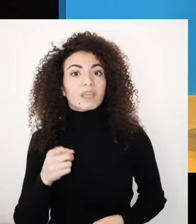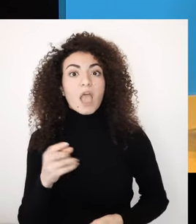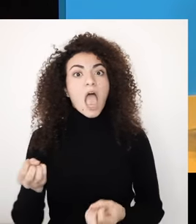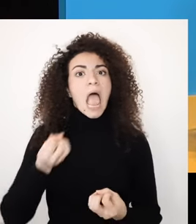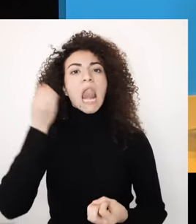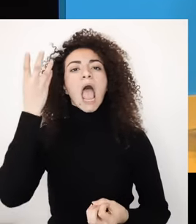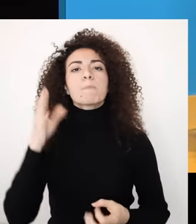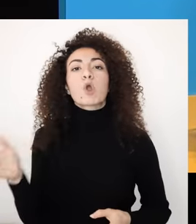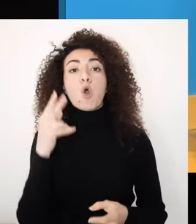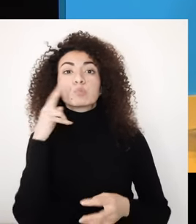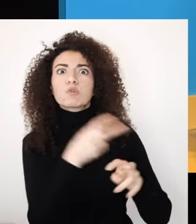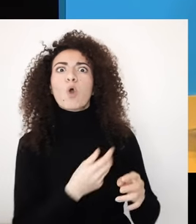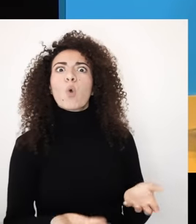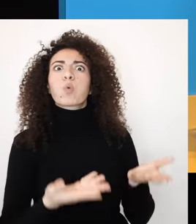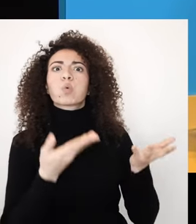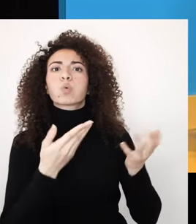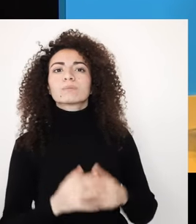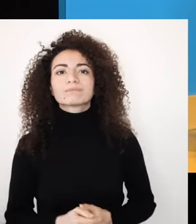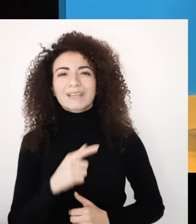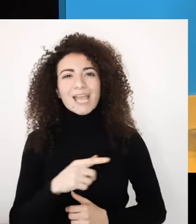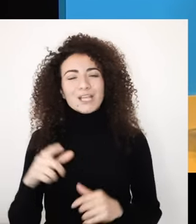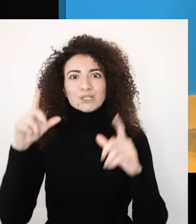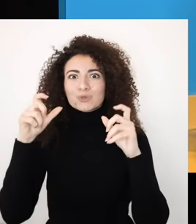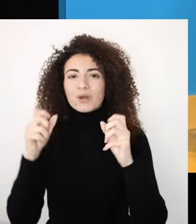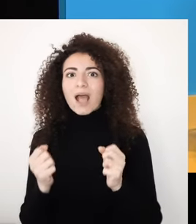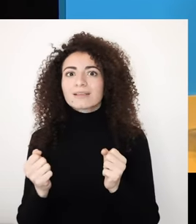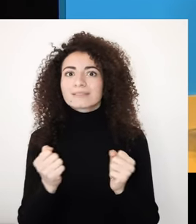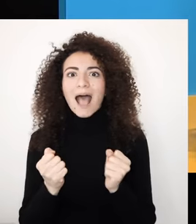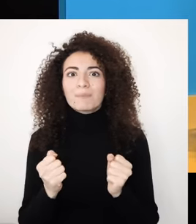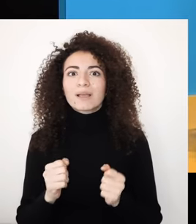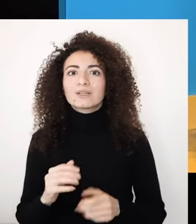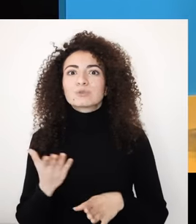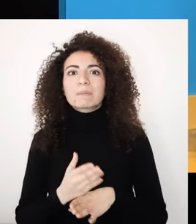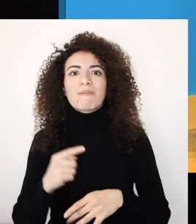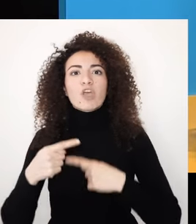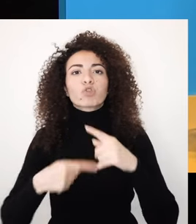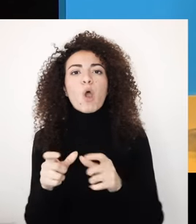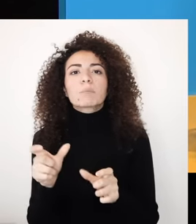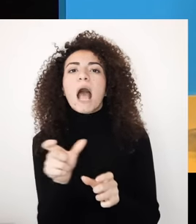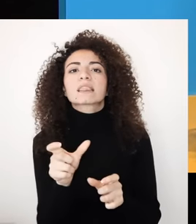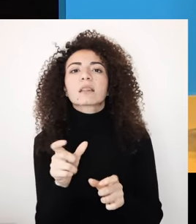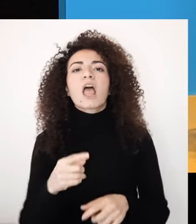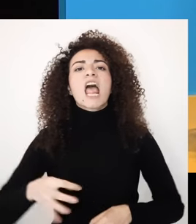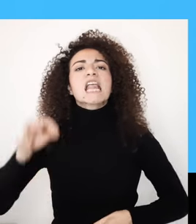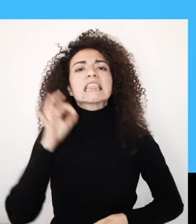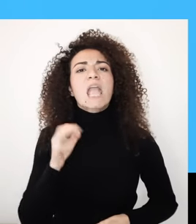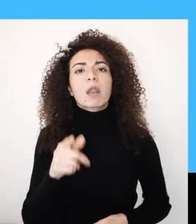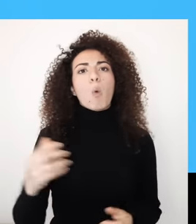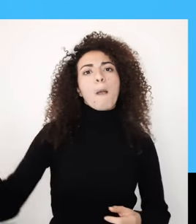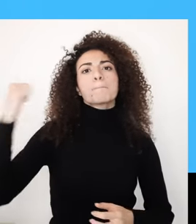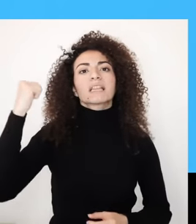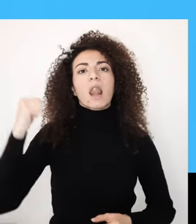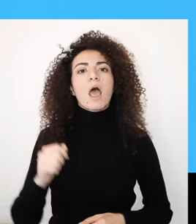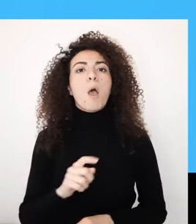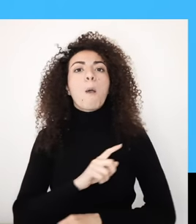بيمتلكها وبالتالي هو مصدر إلهام الآخرين هالصورة النمطية بتحبس الشخص لدور محدد لابد